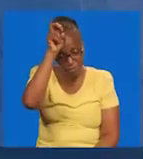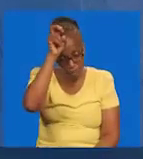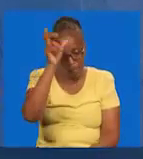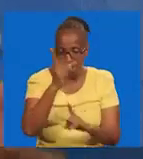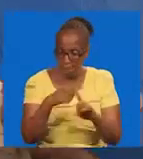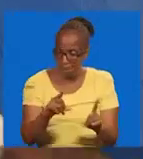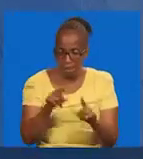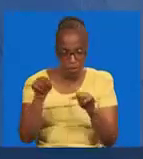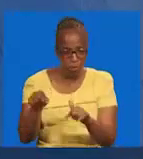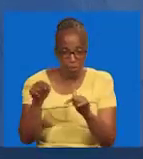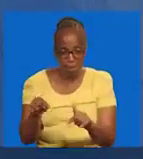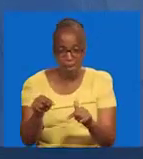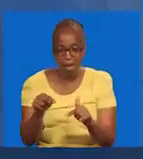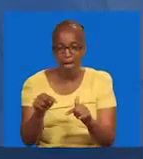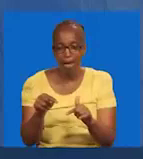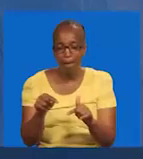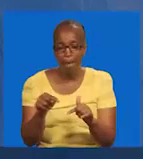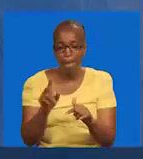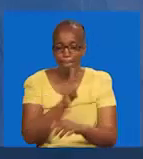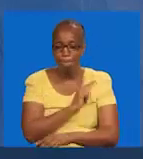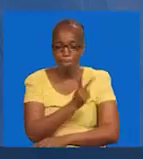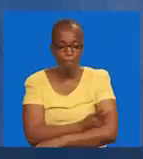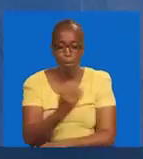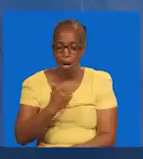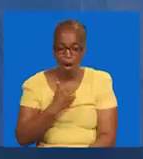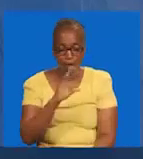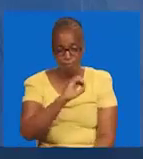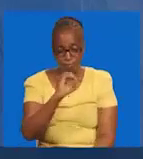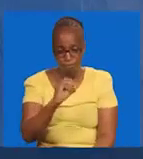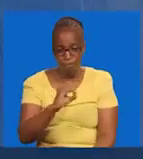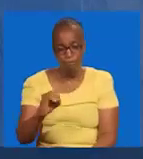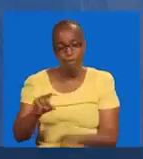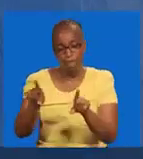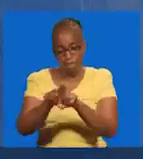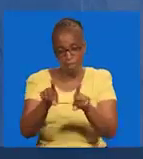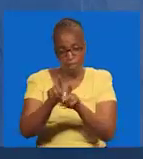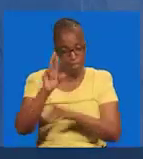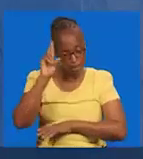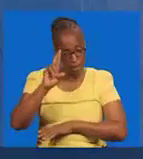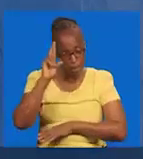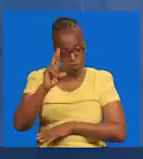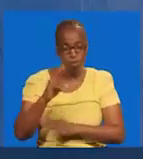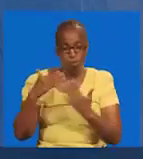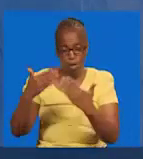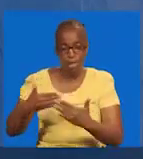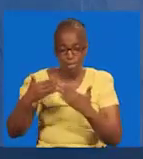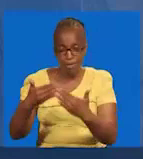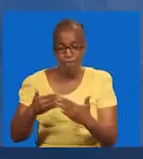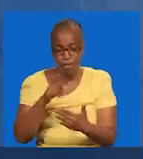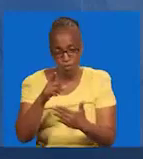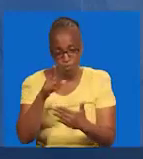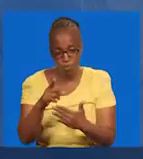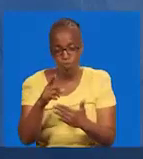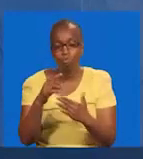kimeshintwa. Haleluya. Yesu yuhumshindi. Na ndipo ni nagutia guvu. Hata